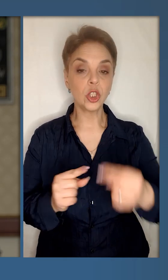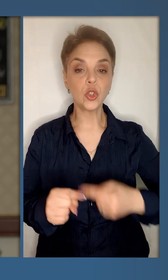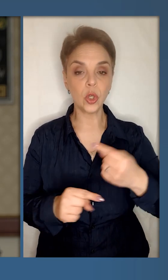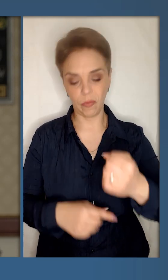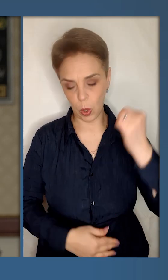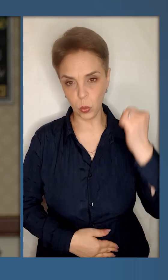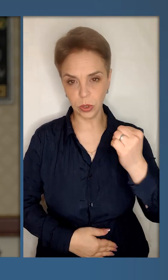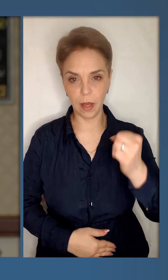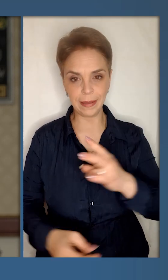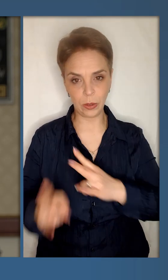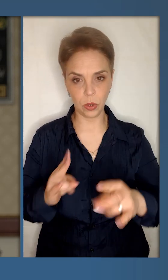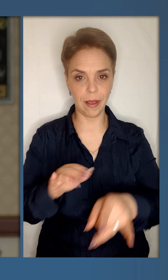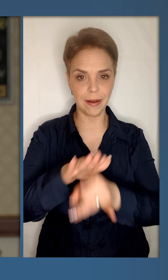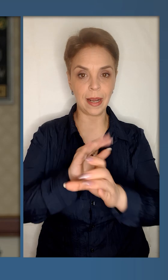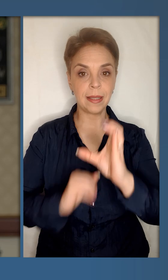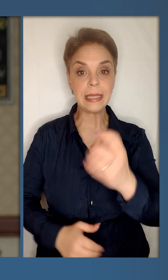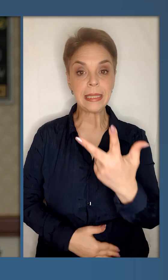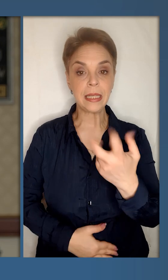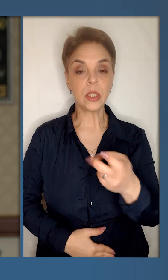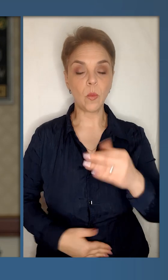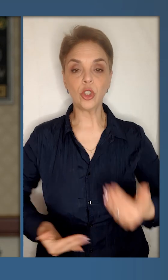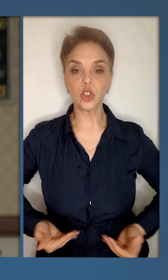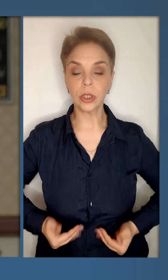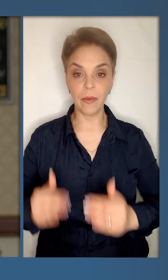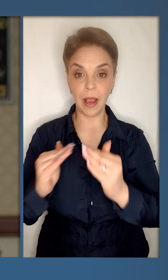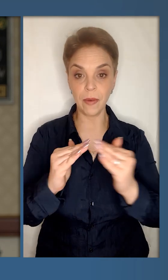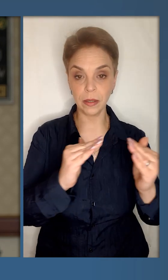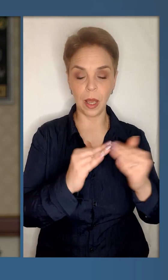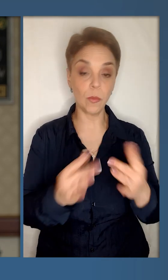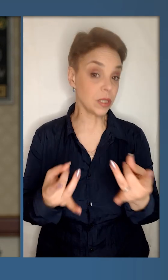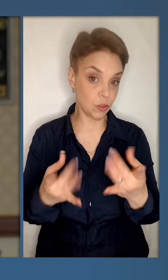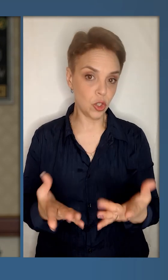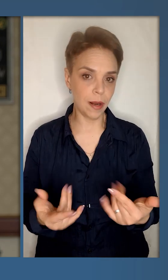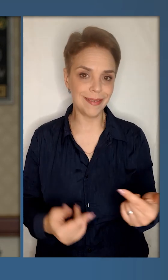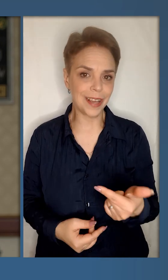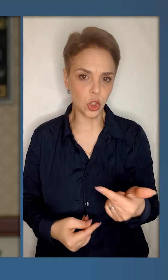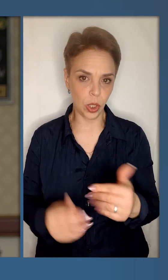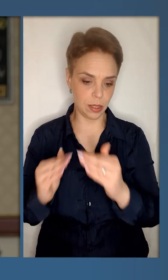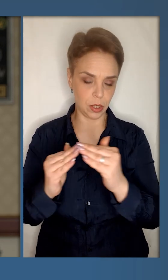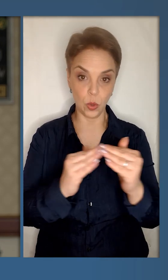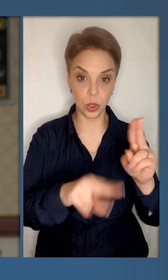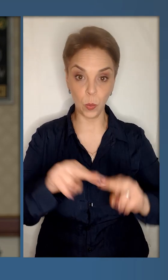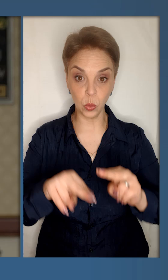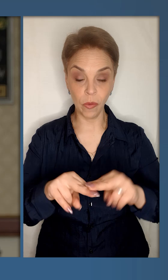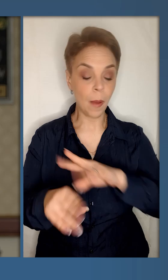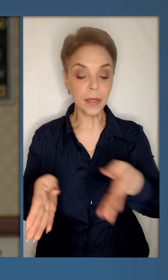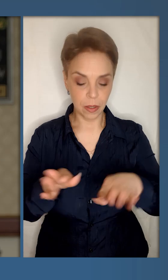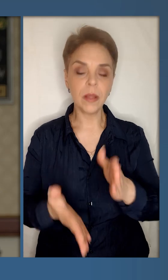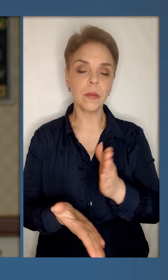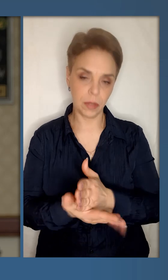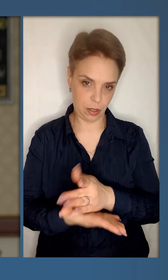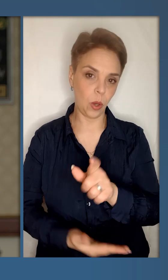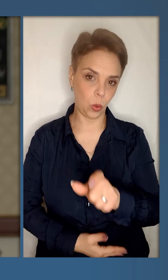області. Черговий удар терористів. Ракети С-300 по житлових кварталах, по звичайній цивільній забудові.